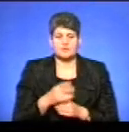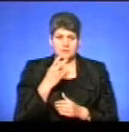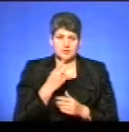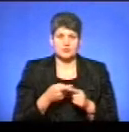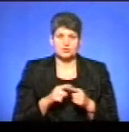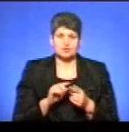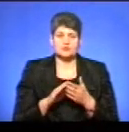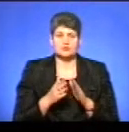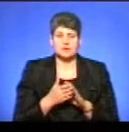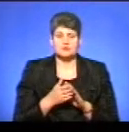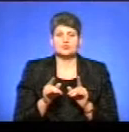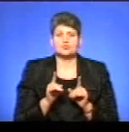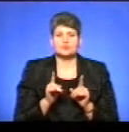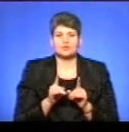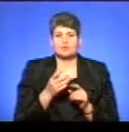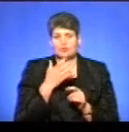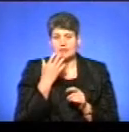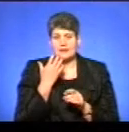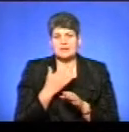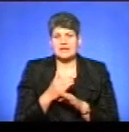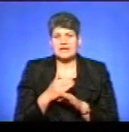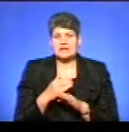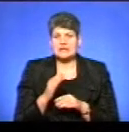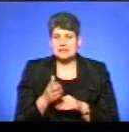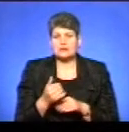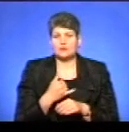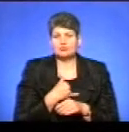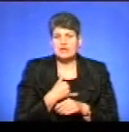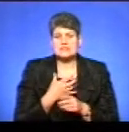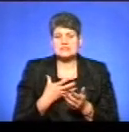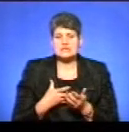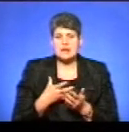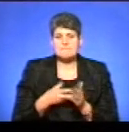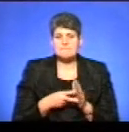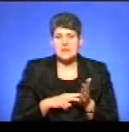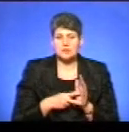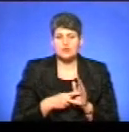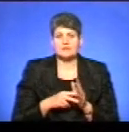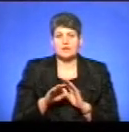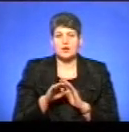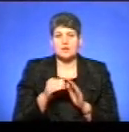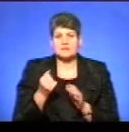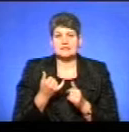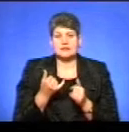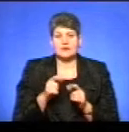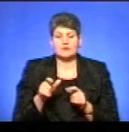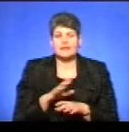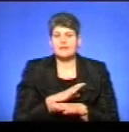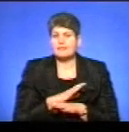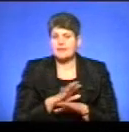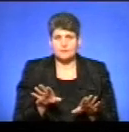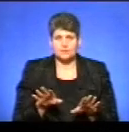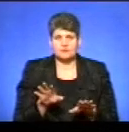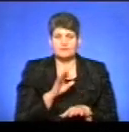ситуацію, що по теплих кредитах у нас запланована компенсація для людей не буде